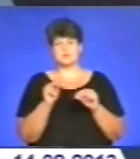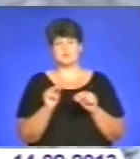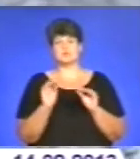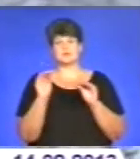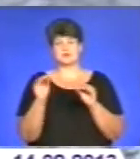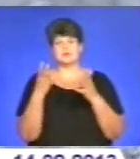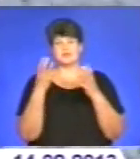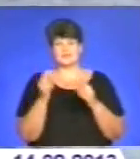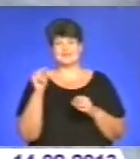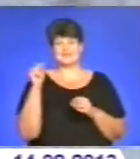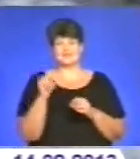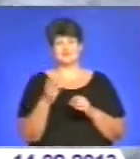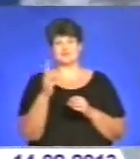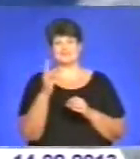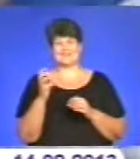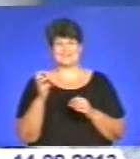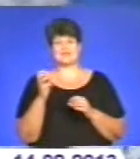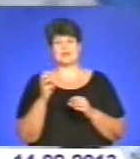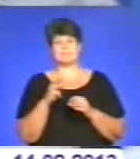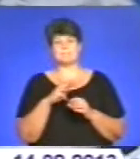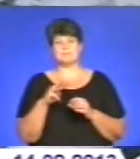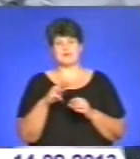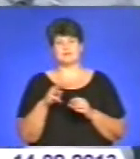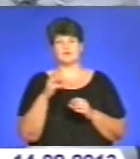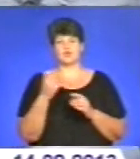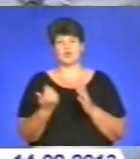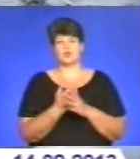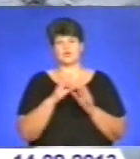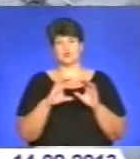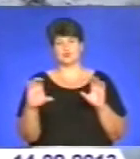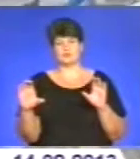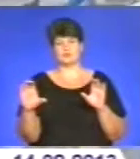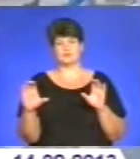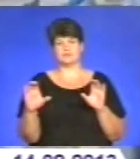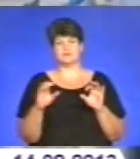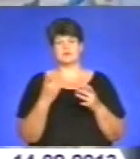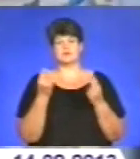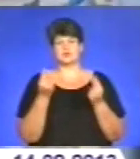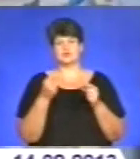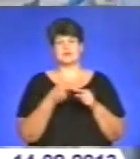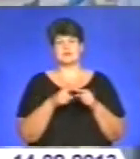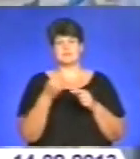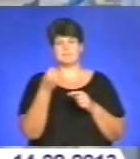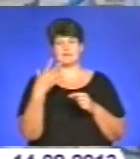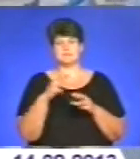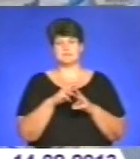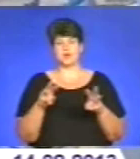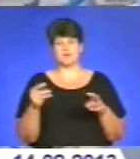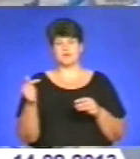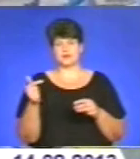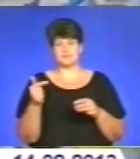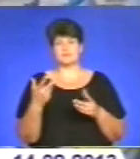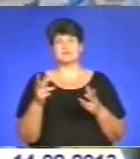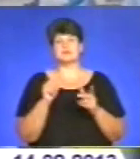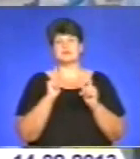ще 1300 метрів нових труб. Вартість проєкту – 15 мільйонів гривень. Згодом тих обов'язок, які ми взяли перед міською